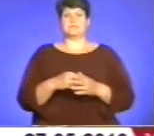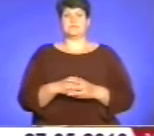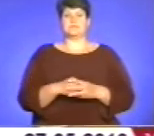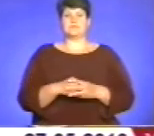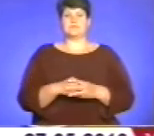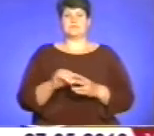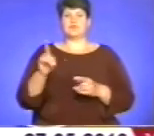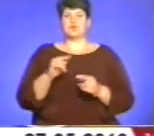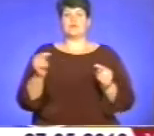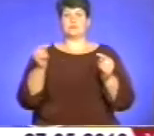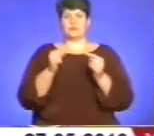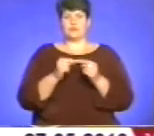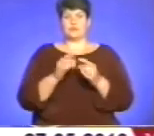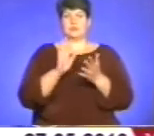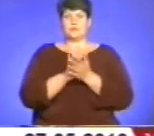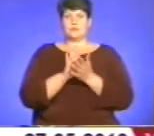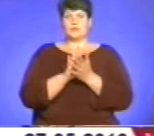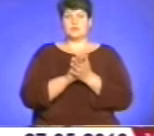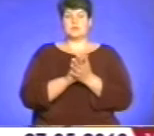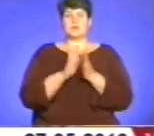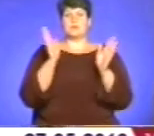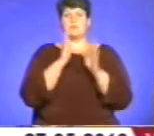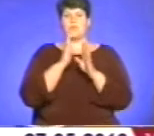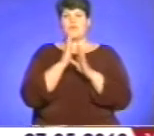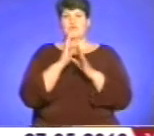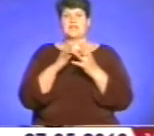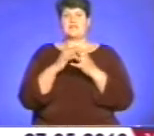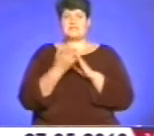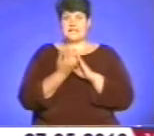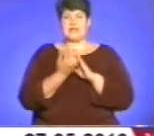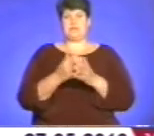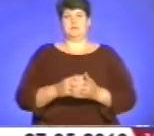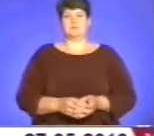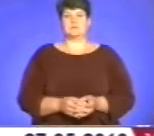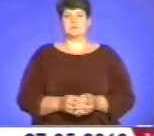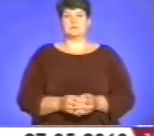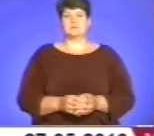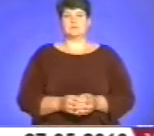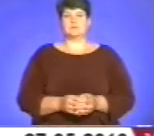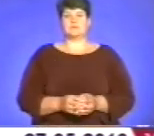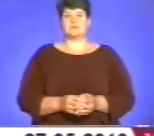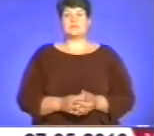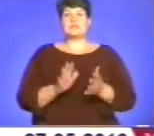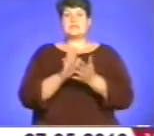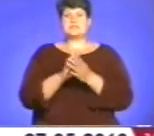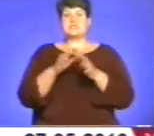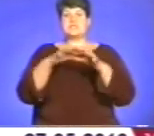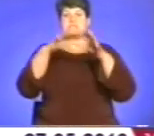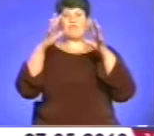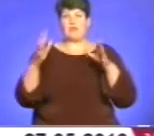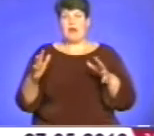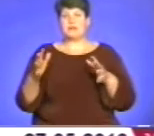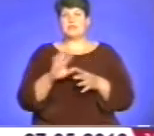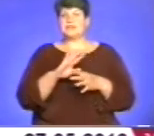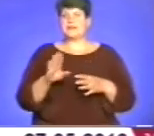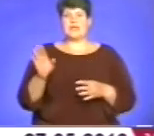відповідно, призводить до забруднення атмосферного повітря в селі самому. Значить, сміттєзвалище не